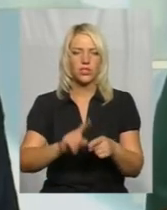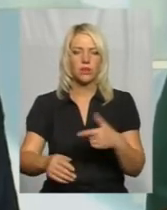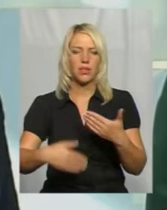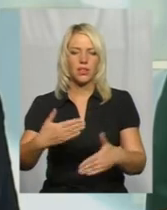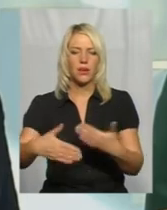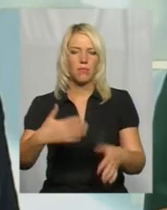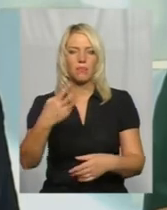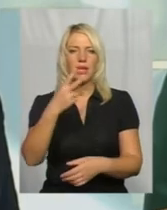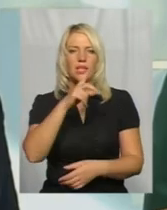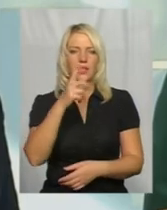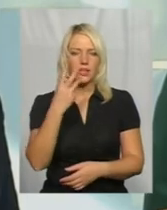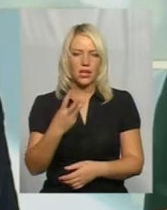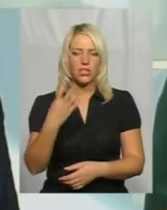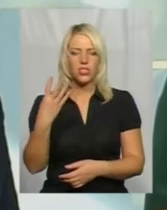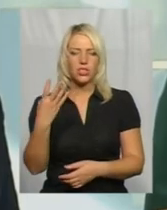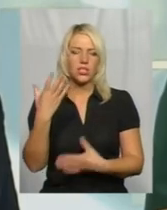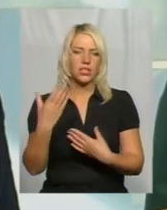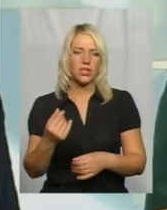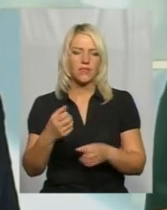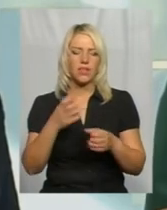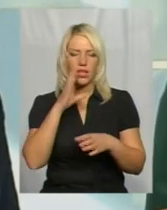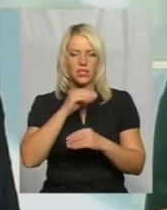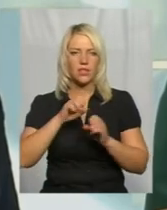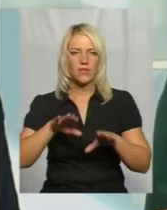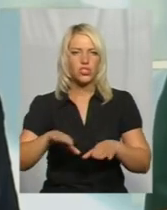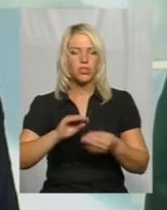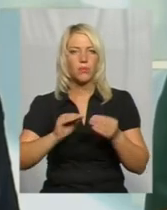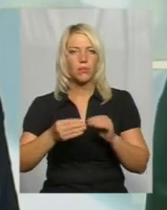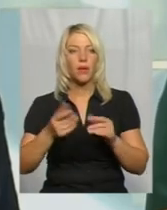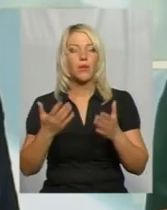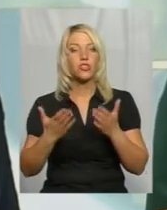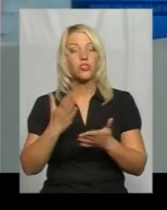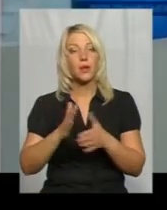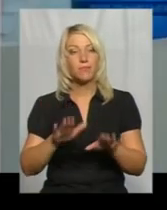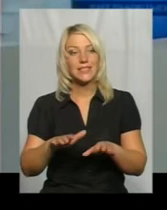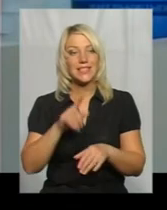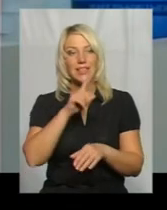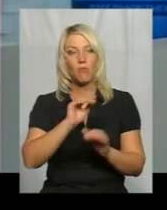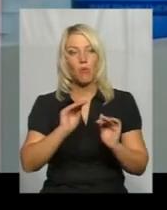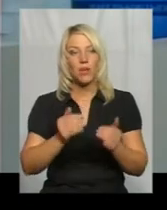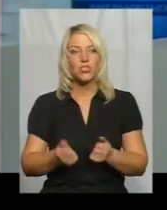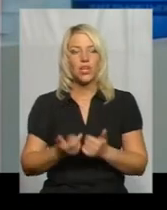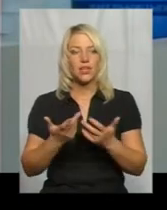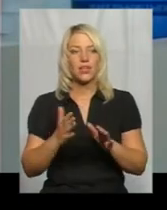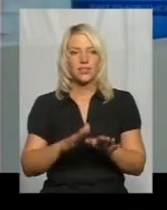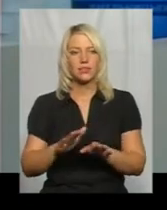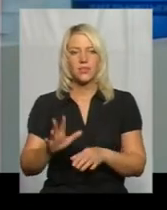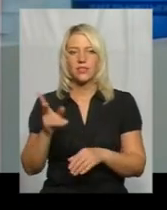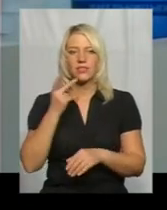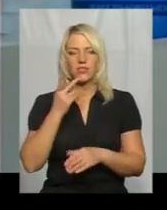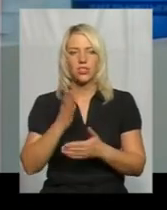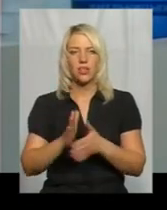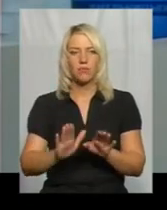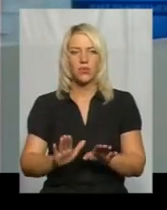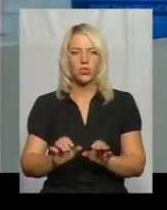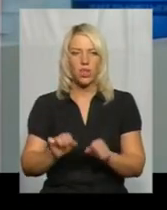За 3-4 дні нам дається вирішити проблему, якщо є місце, тому що там же ж і обмежена кількість місць, і не завжди є можливість. Але,